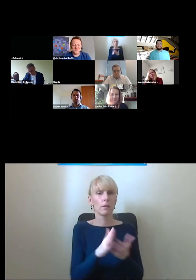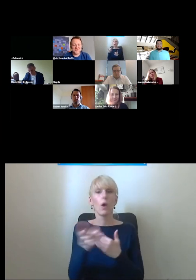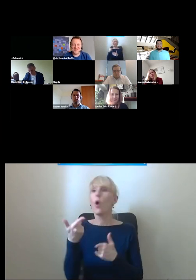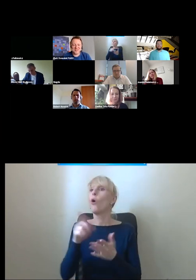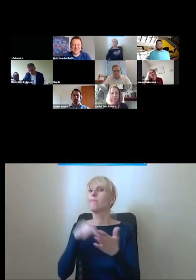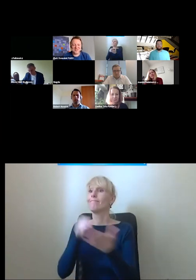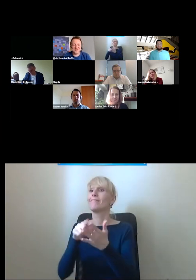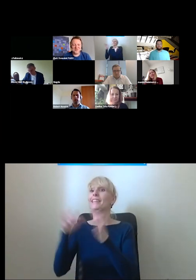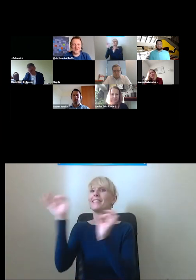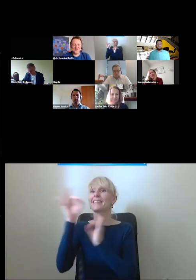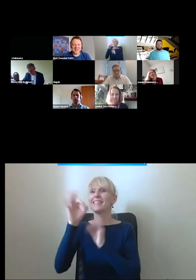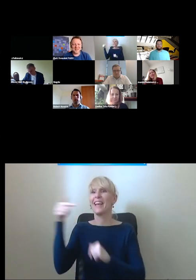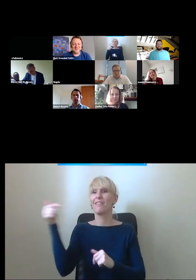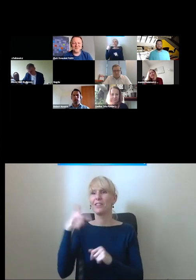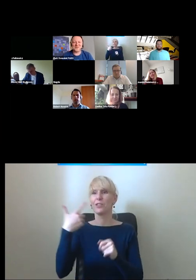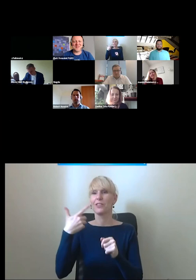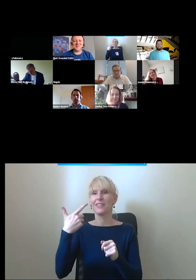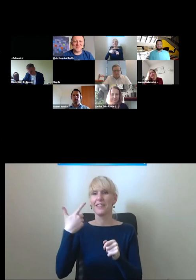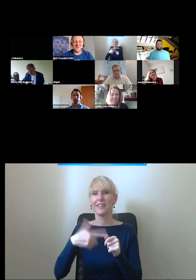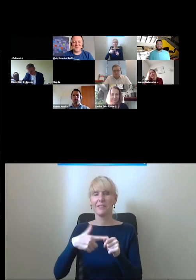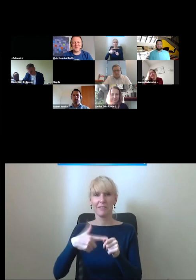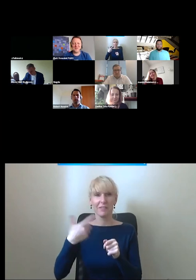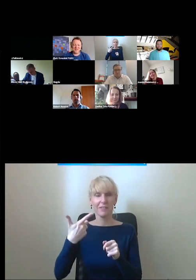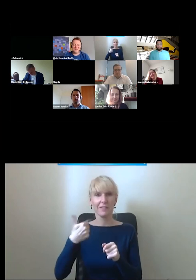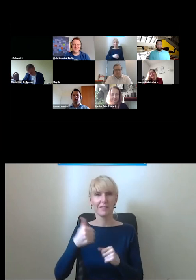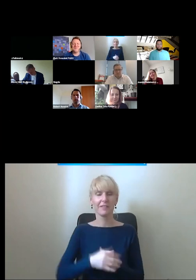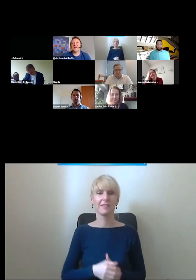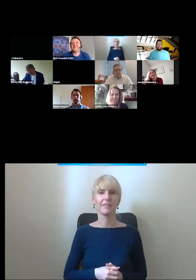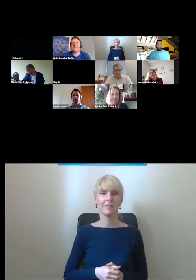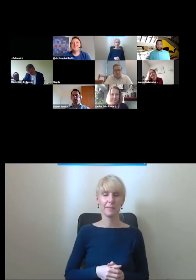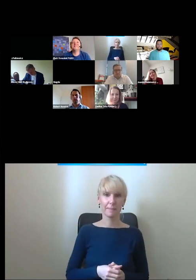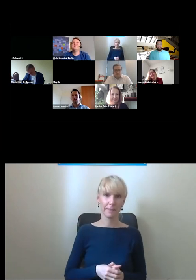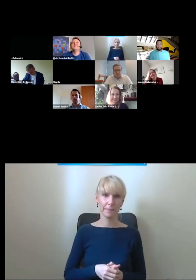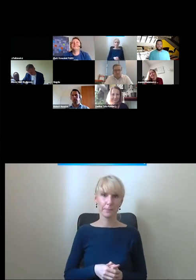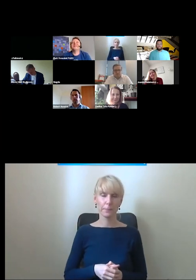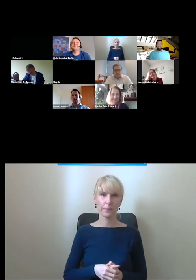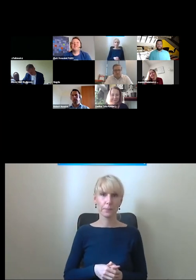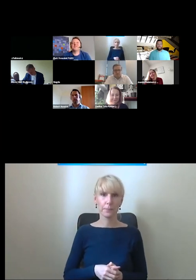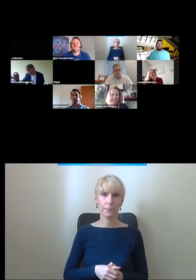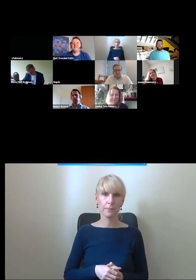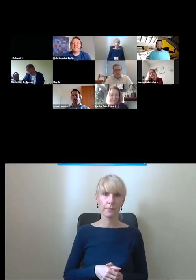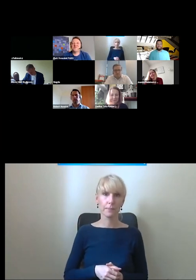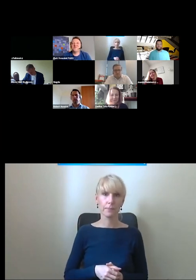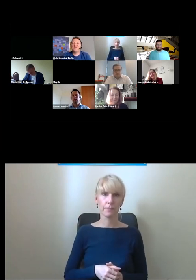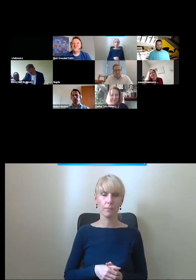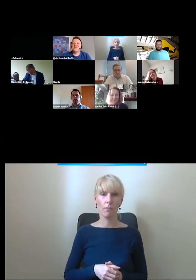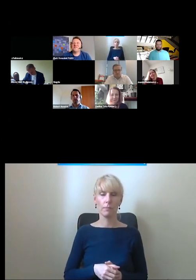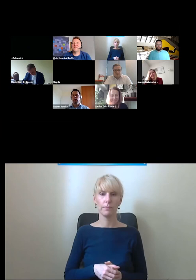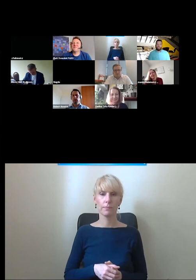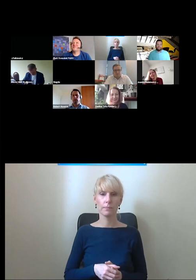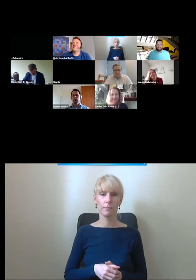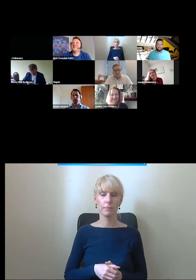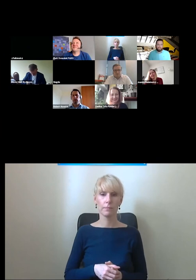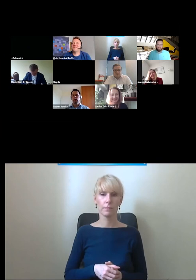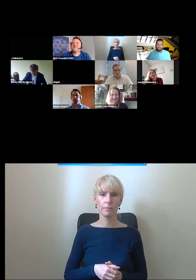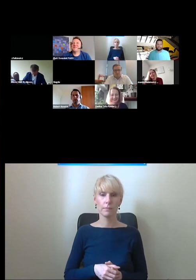wyznaczony widzicie takie rzeczy to w ogóle od ręki są czyli wtedy będziemy robili spotkanie o ewakuacji 2021 oczywiście bo to teraz